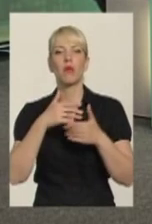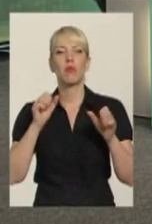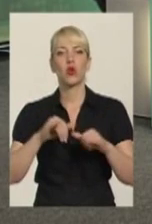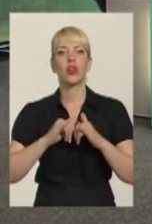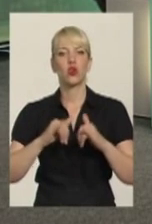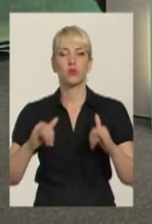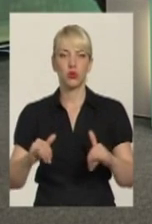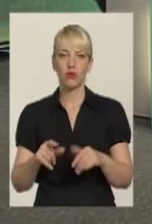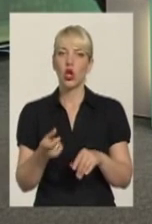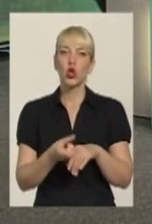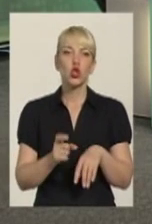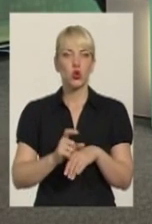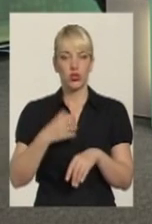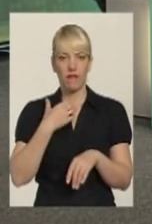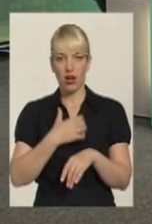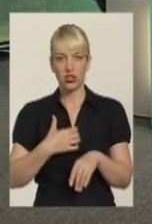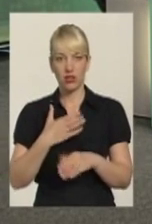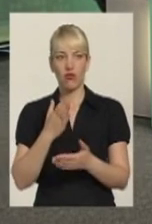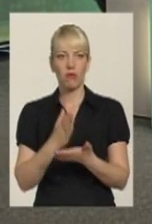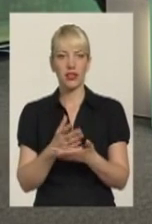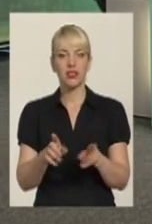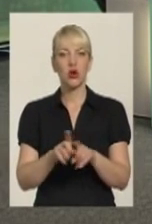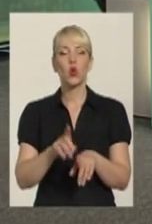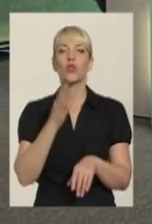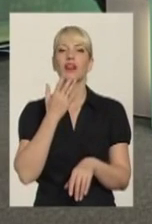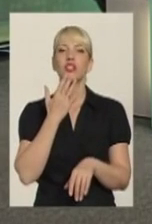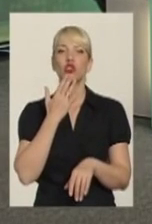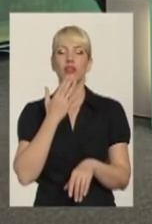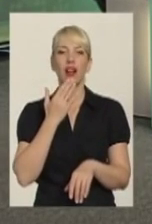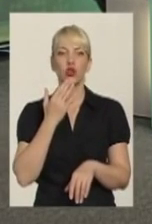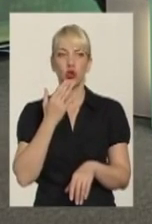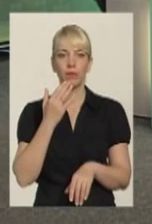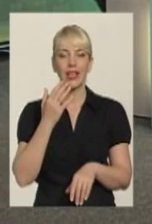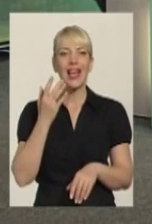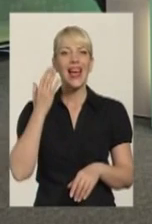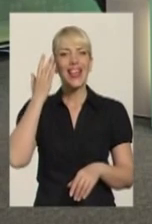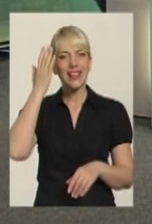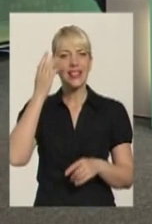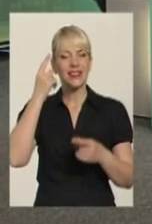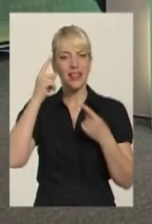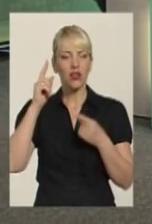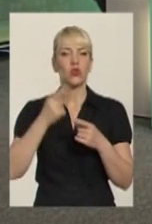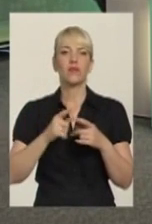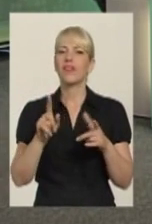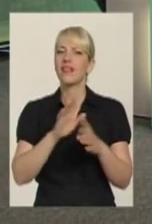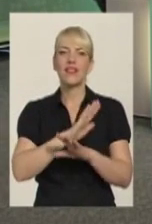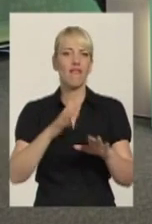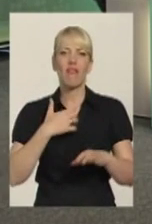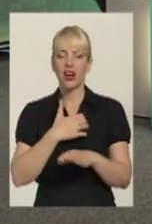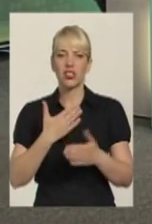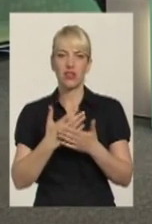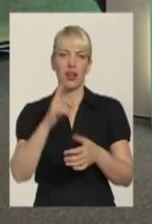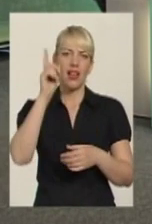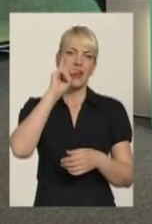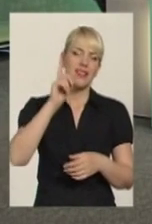Дуже важливо, дуже важливо мати таку, знаєте, національну ідею. Неважливо, хто типу національності. Євреї, вермени,